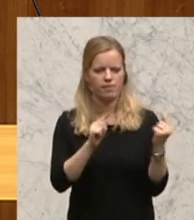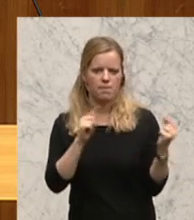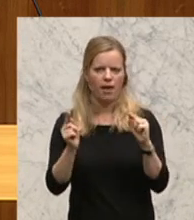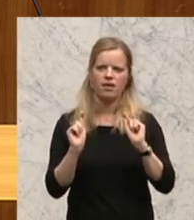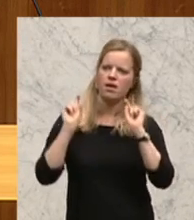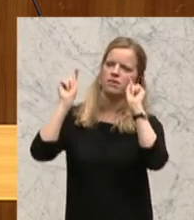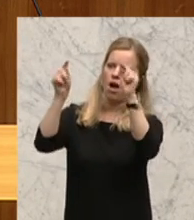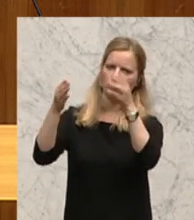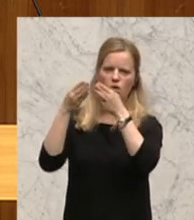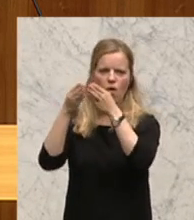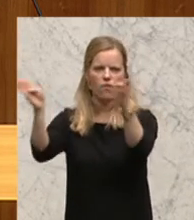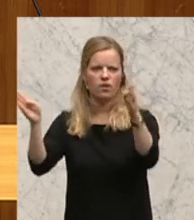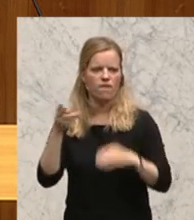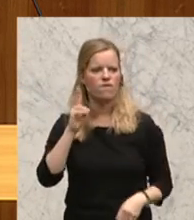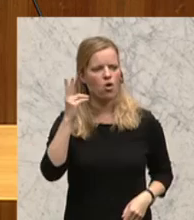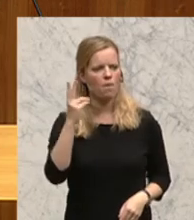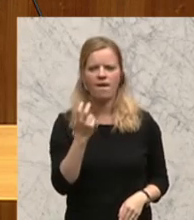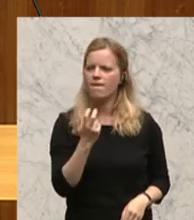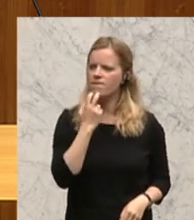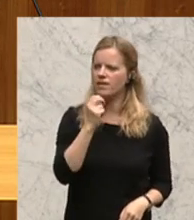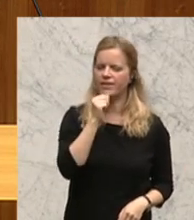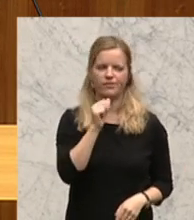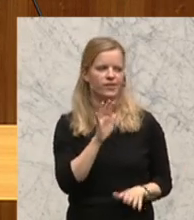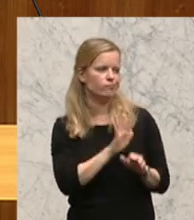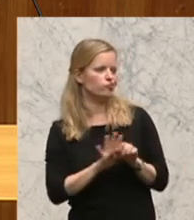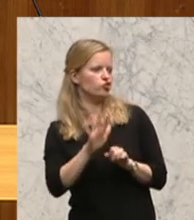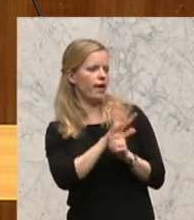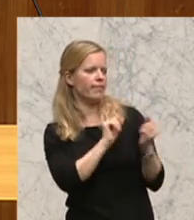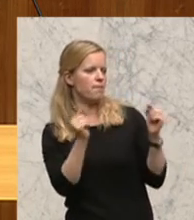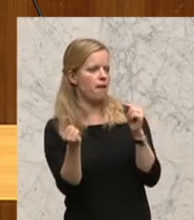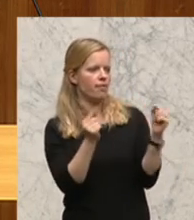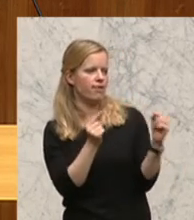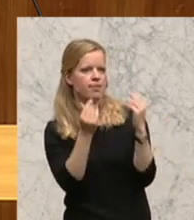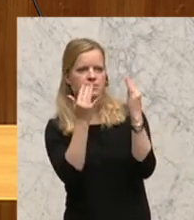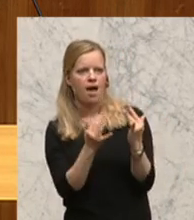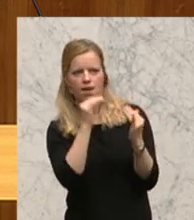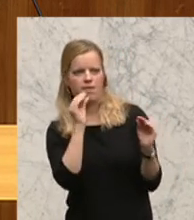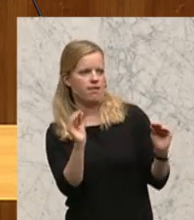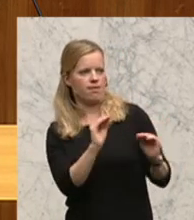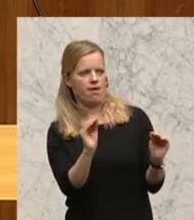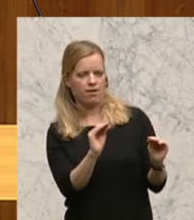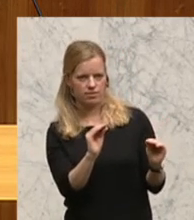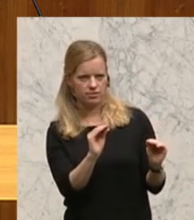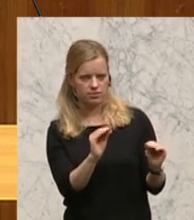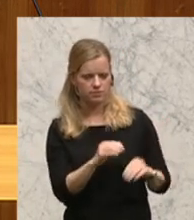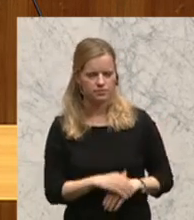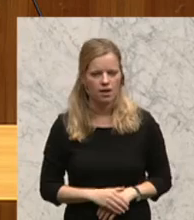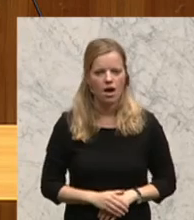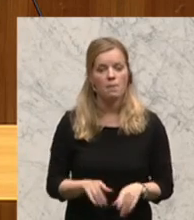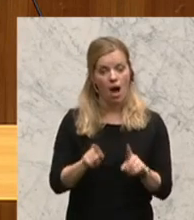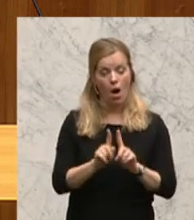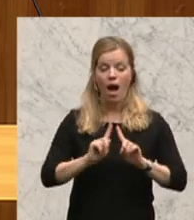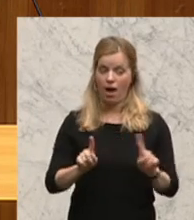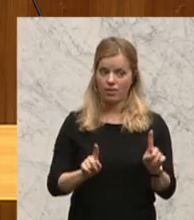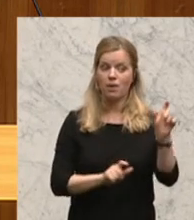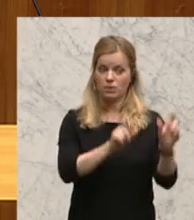keinen Komplizen machen zu dieser Scheindebatte auf Basis von unehrlichen Zahlen. Aber ich habe auch andere E-Mails gekriegt und auch die Frau Präsidentin, zum Beispiel